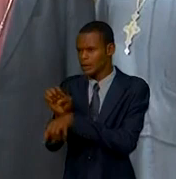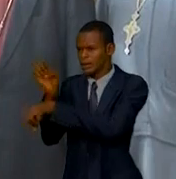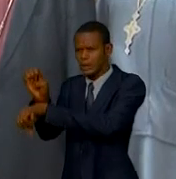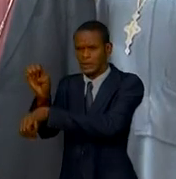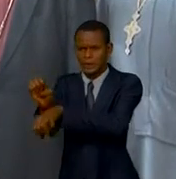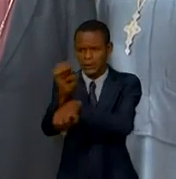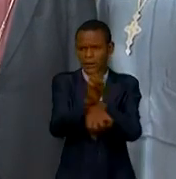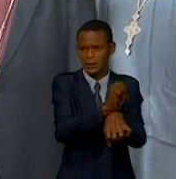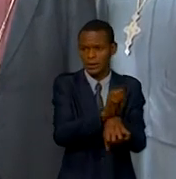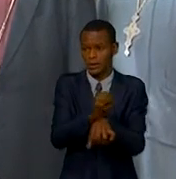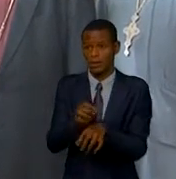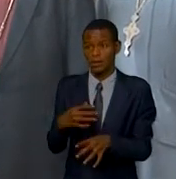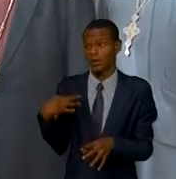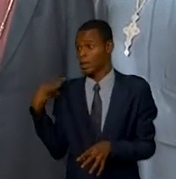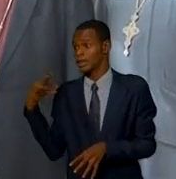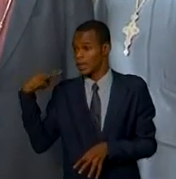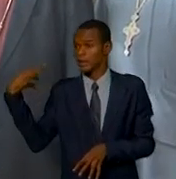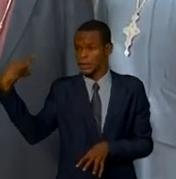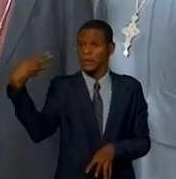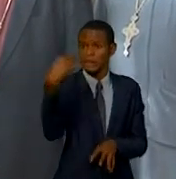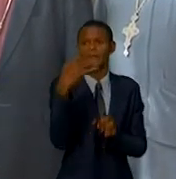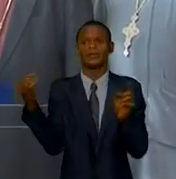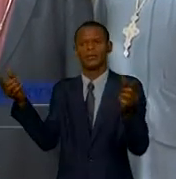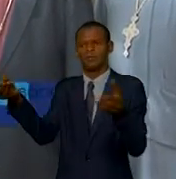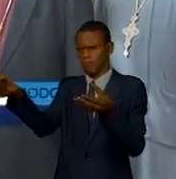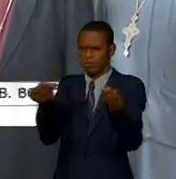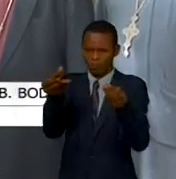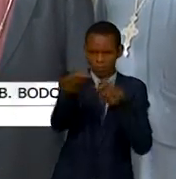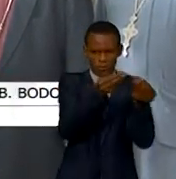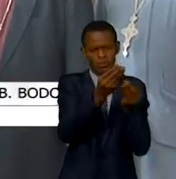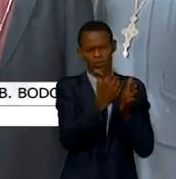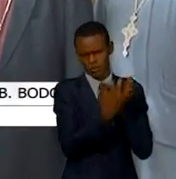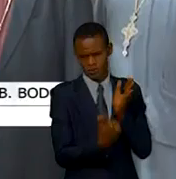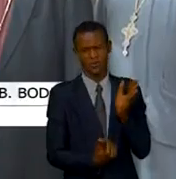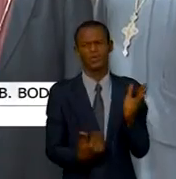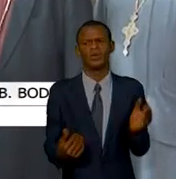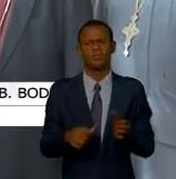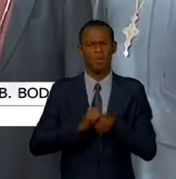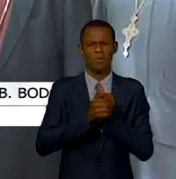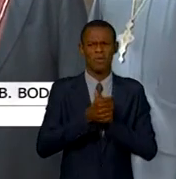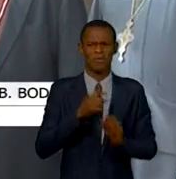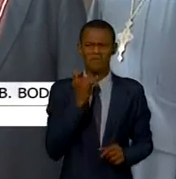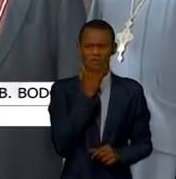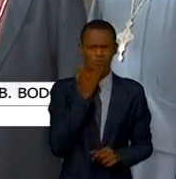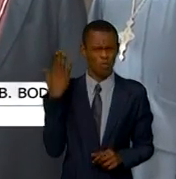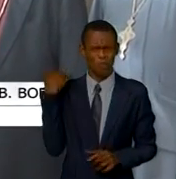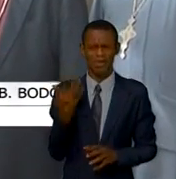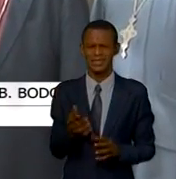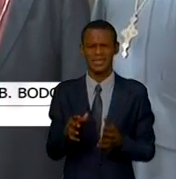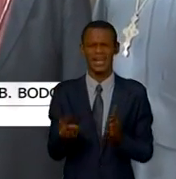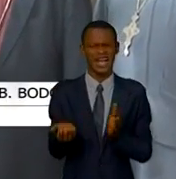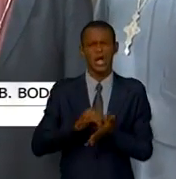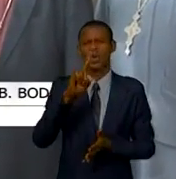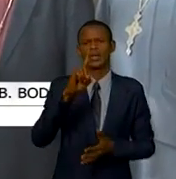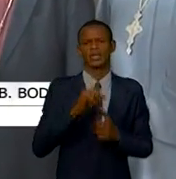présentées de façon unanime. Je crois que les erreurs du passé servent aussi de leçon. Merci. Il a été également